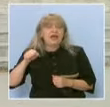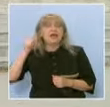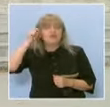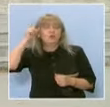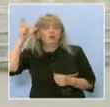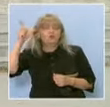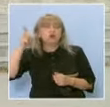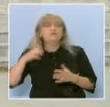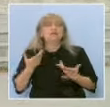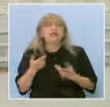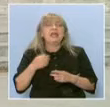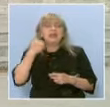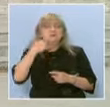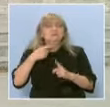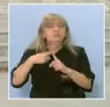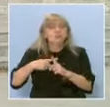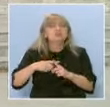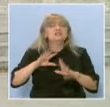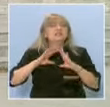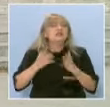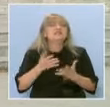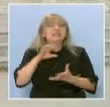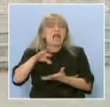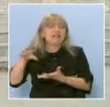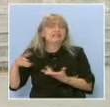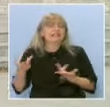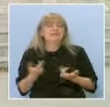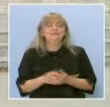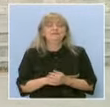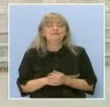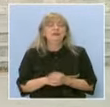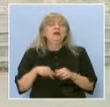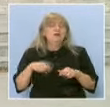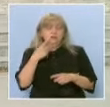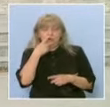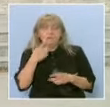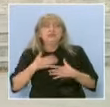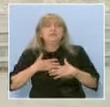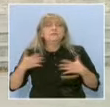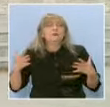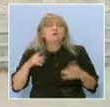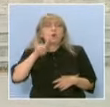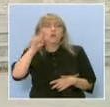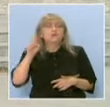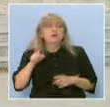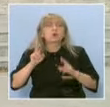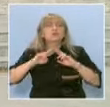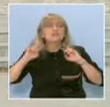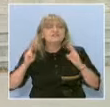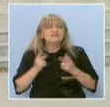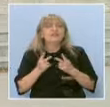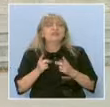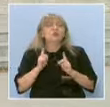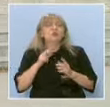философията е плюс насякъде. Също в момента има много въпроси в света, които